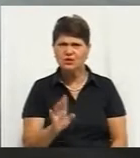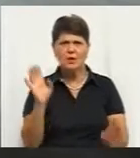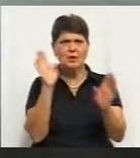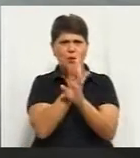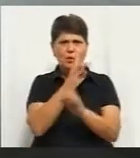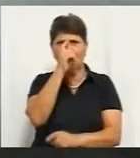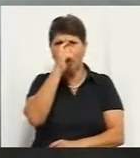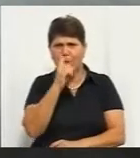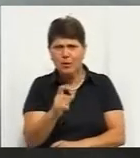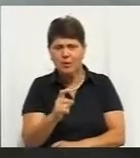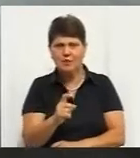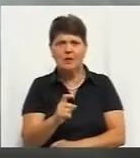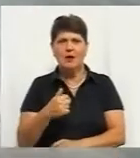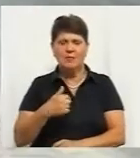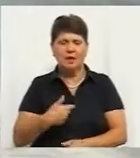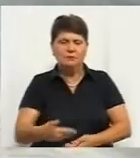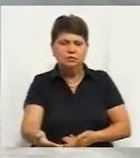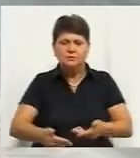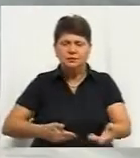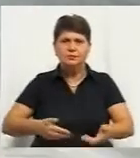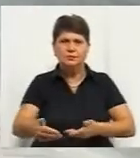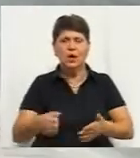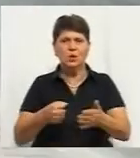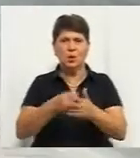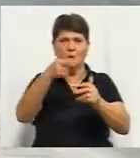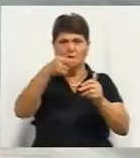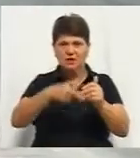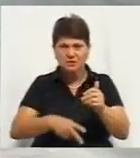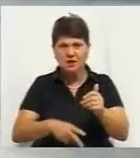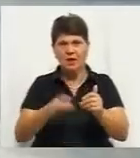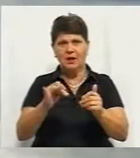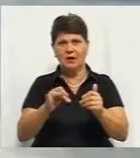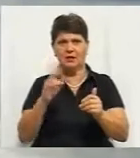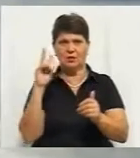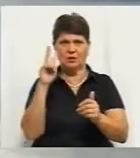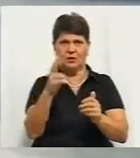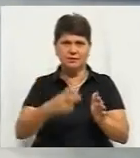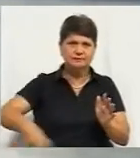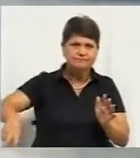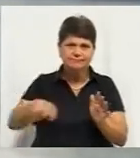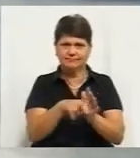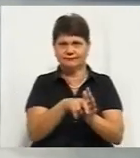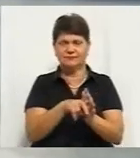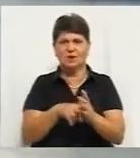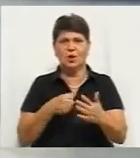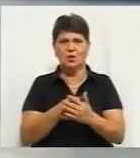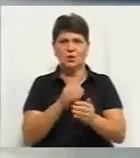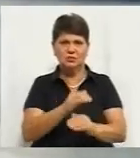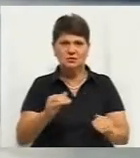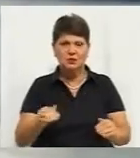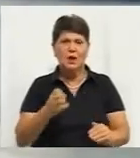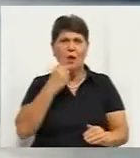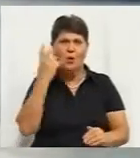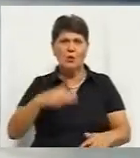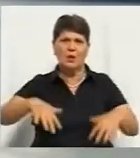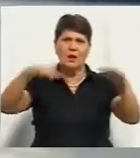проходимо до кінцевої і тут вже на транспорт сідаємо, під'їжджаємо до садочка, до школи. Якщо дощі, сніг, а дитина маленька, дуже